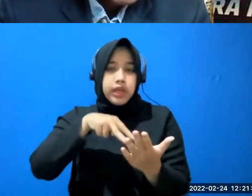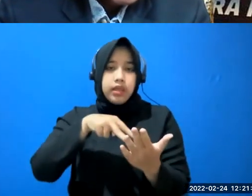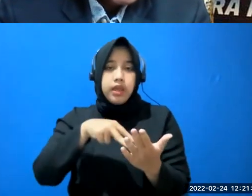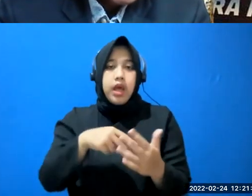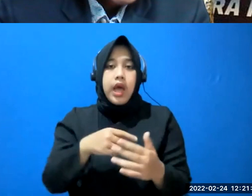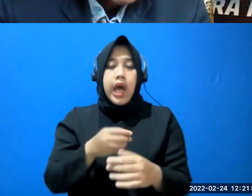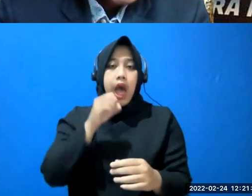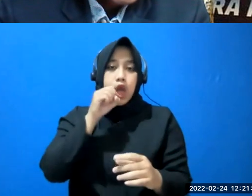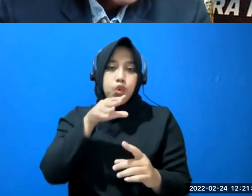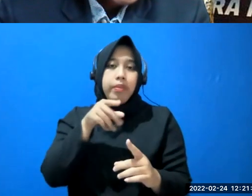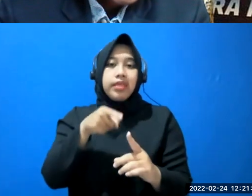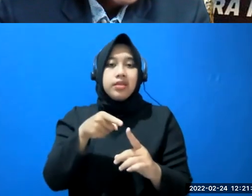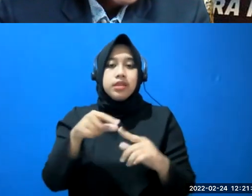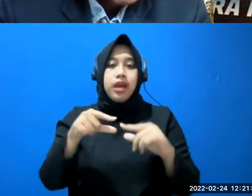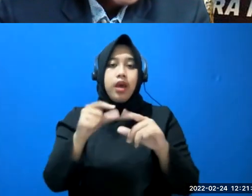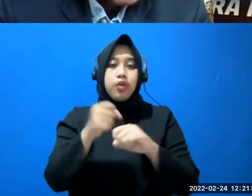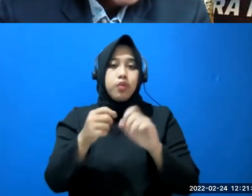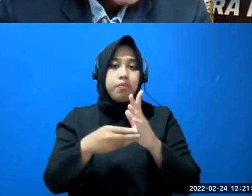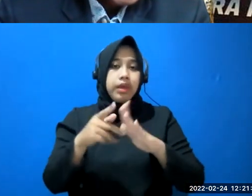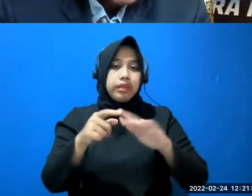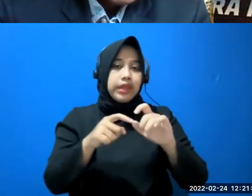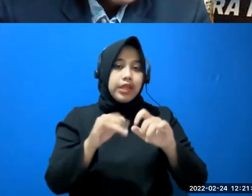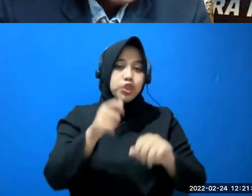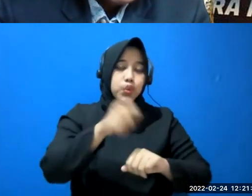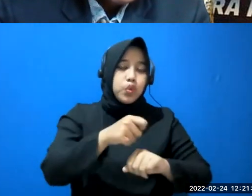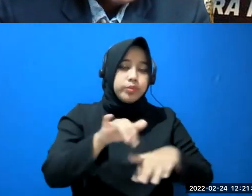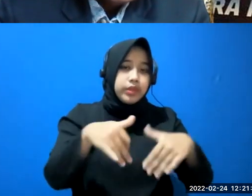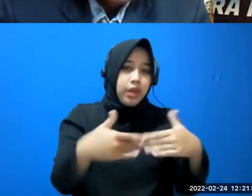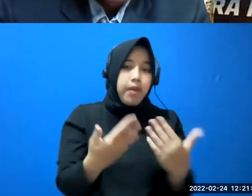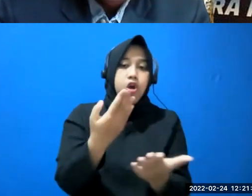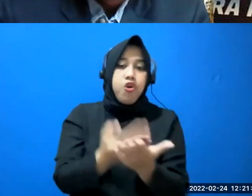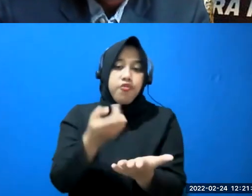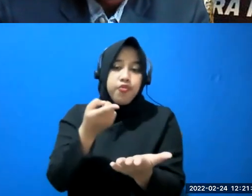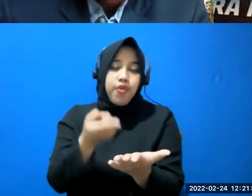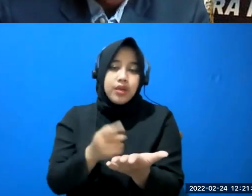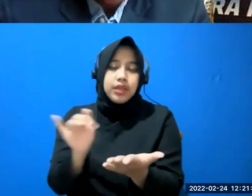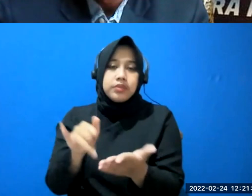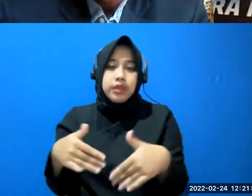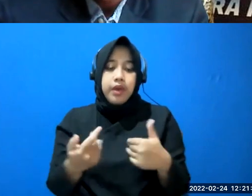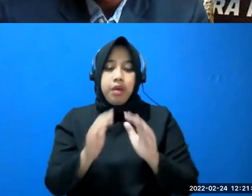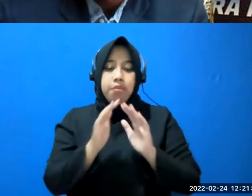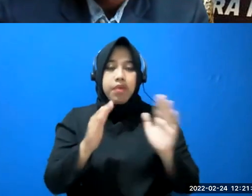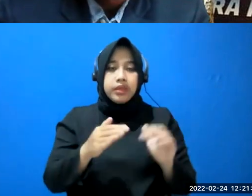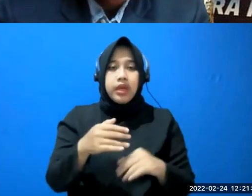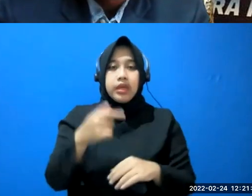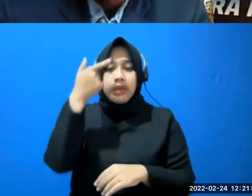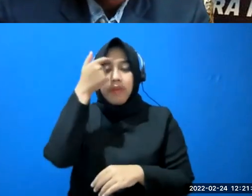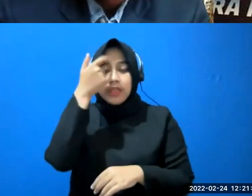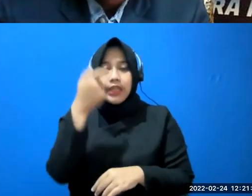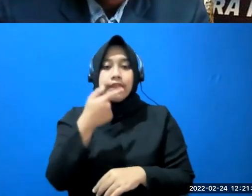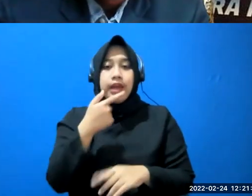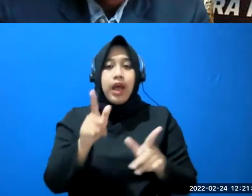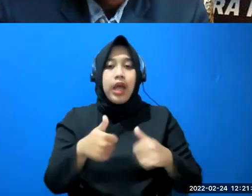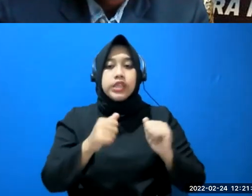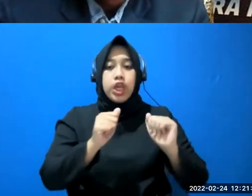argumentasi hak hukumnya apa faktanya seperti apa banyak hal yang bisa kita belajari dari putusan-putusan pengadilan terutama putusan